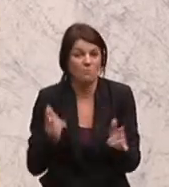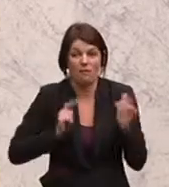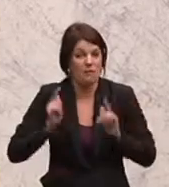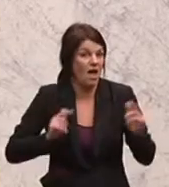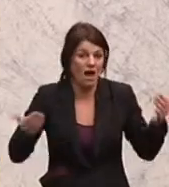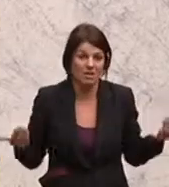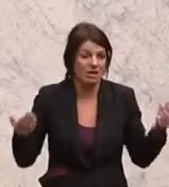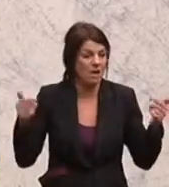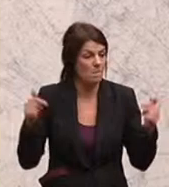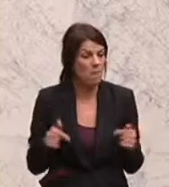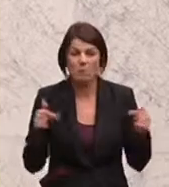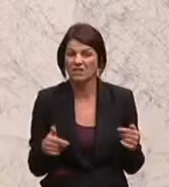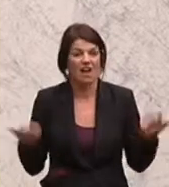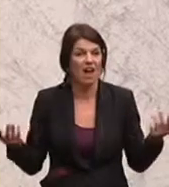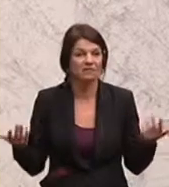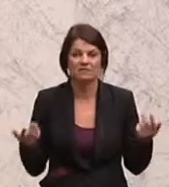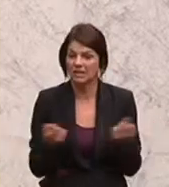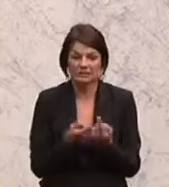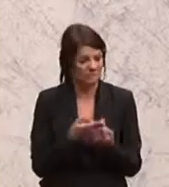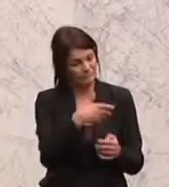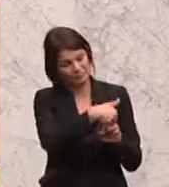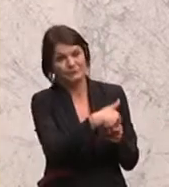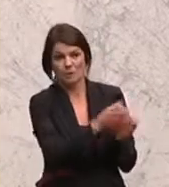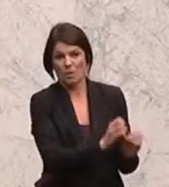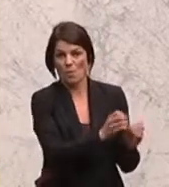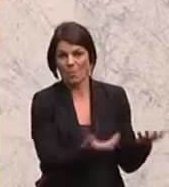sie derzeit noch ein Torso und eine leere Hülle.